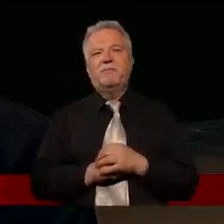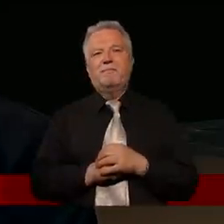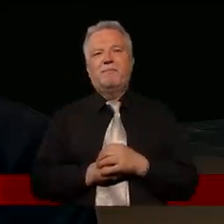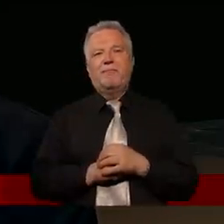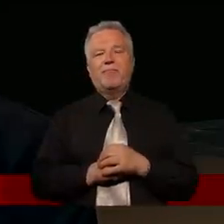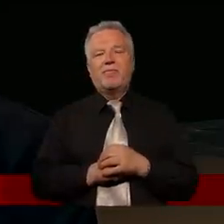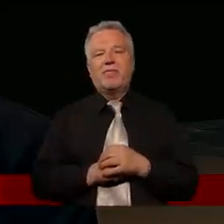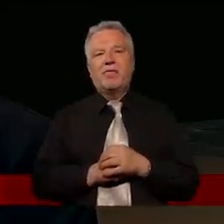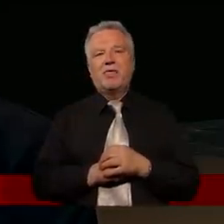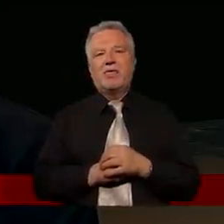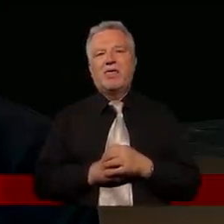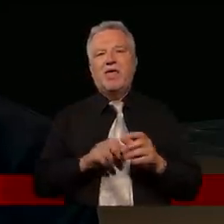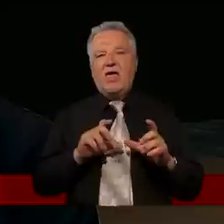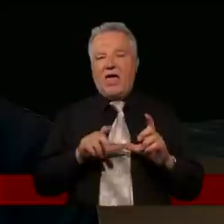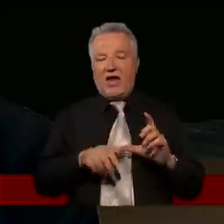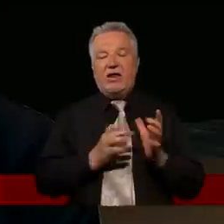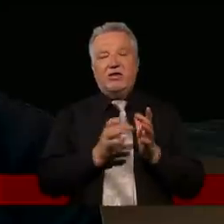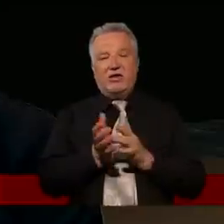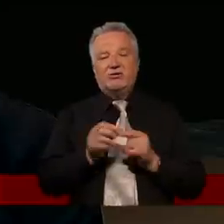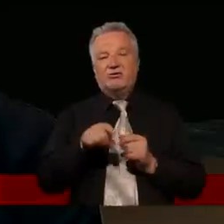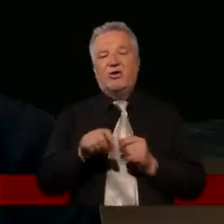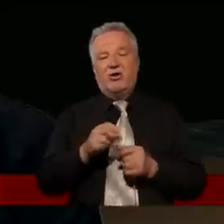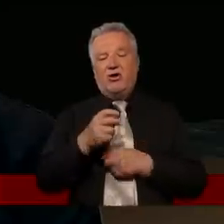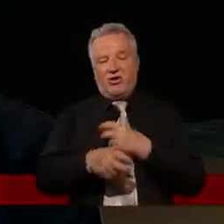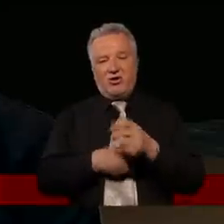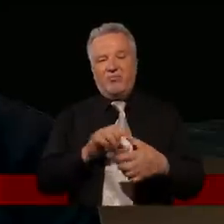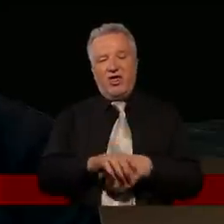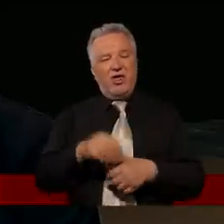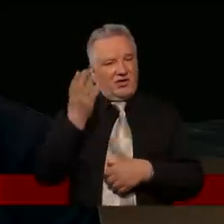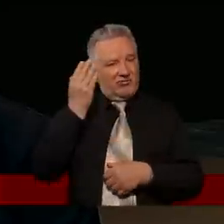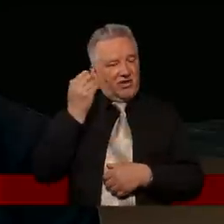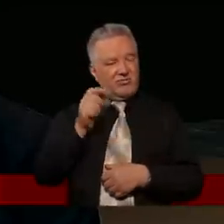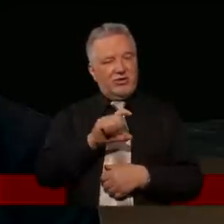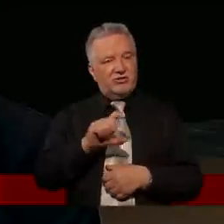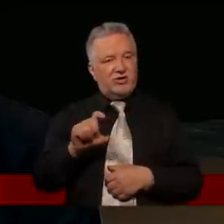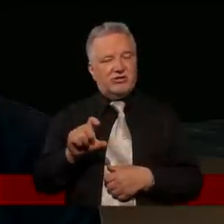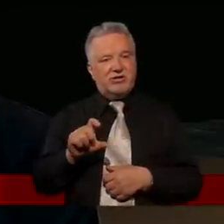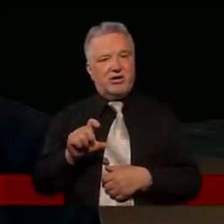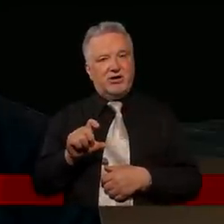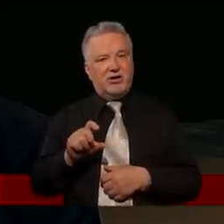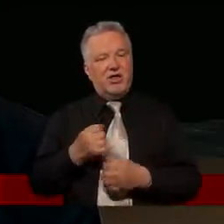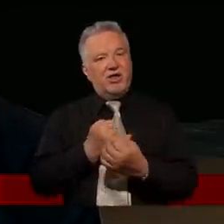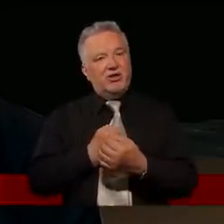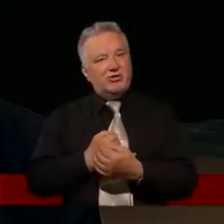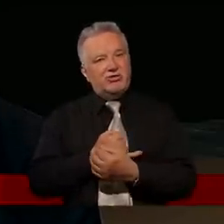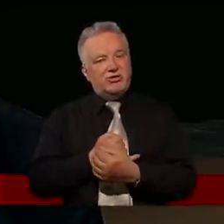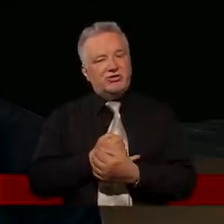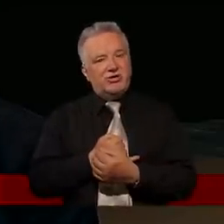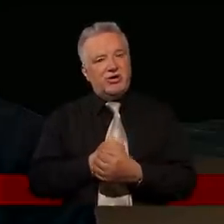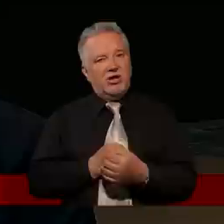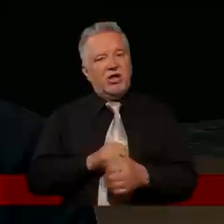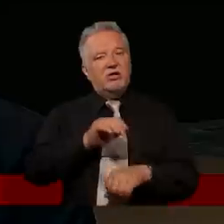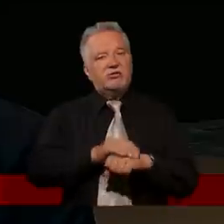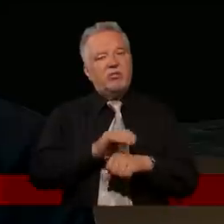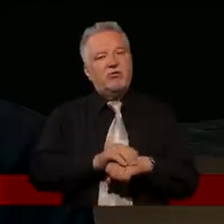A jednak Jezus to robi. Wydaje mi się, że w tamtych czasach jednak dzieci miała zajmowały